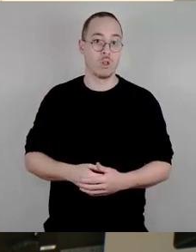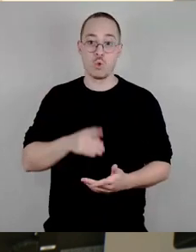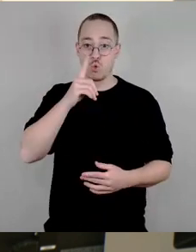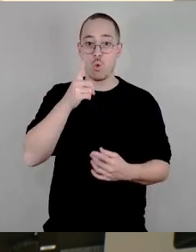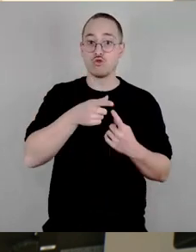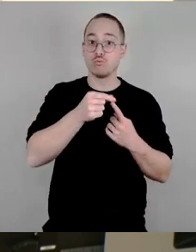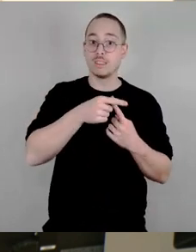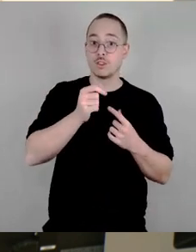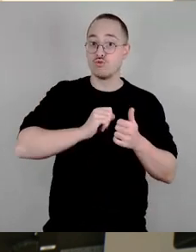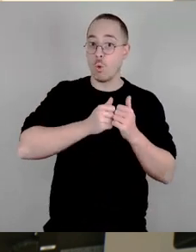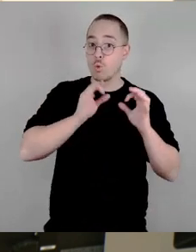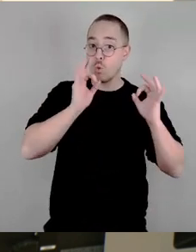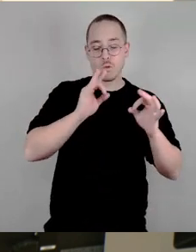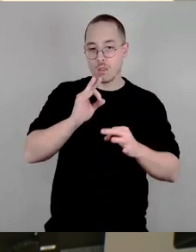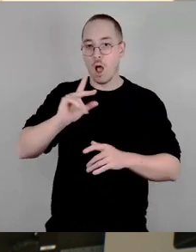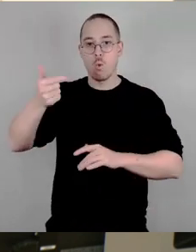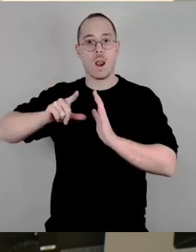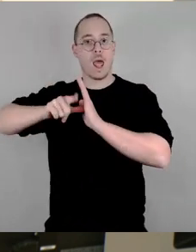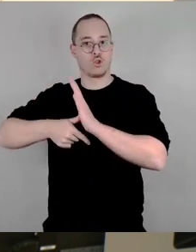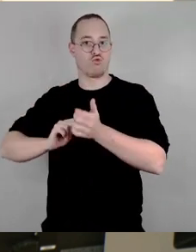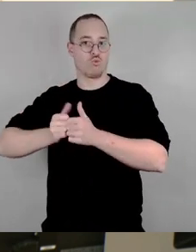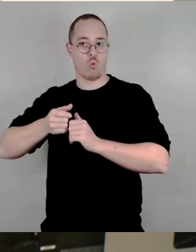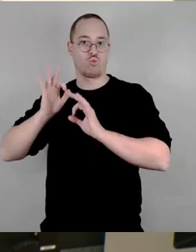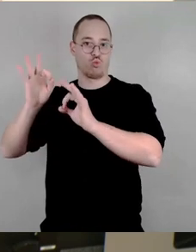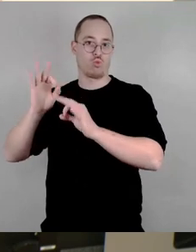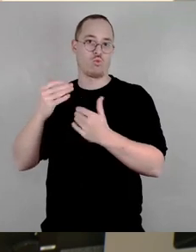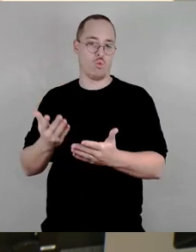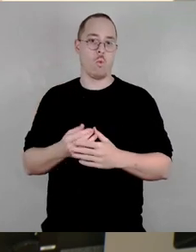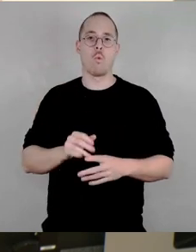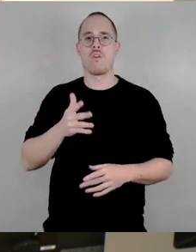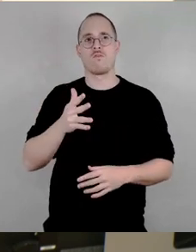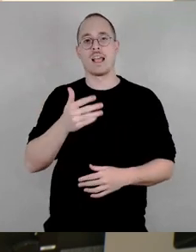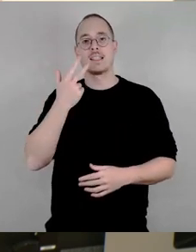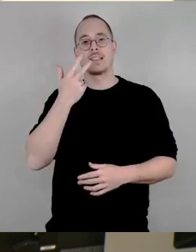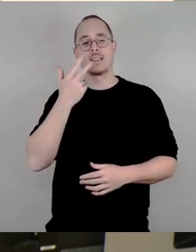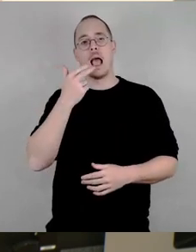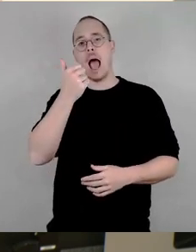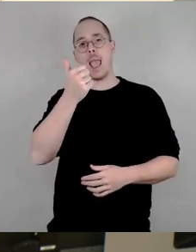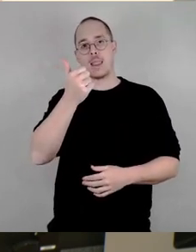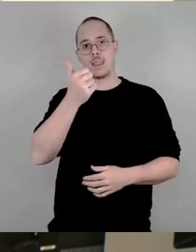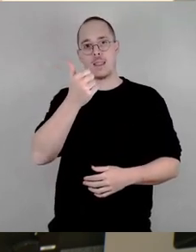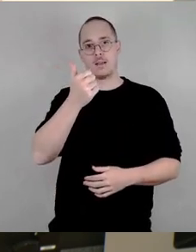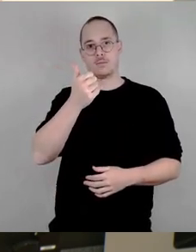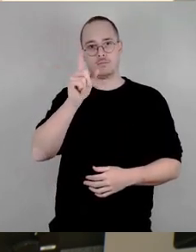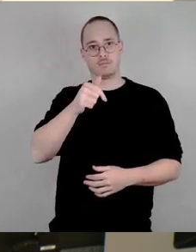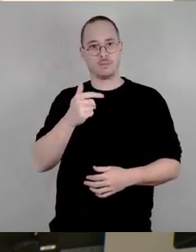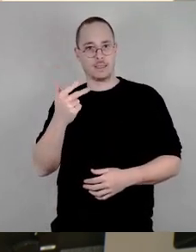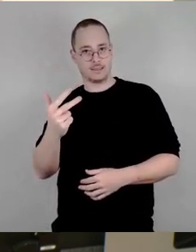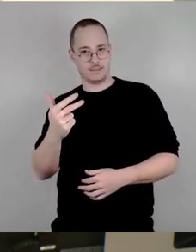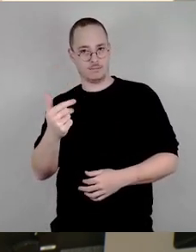in Sportvereinen organisiert Sicher kann man noch mehr machen, in meiner Meinung nach sollte man das auch tun, aber alles zu seiner Zeit Vielen Dank